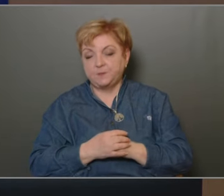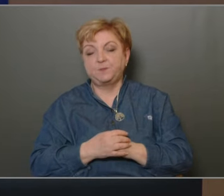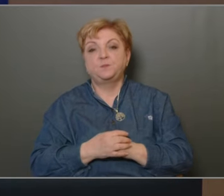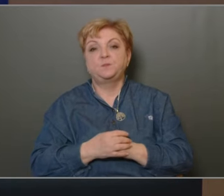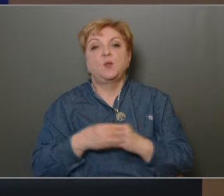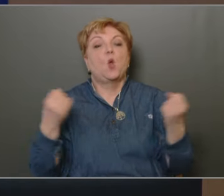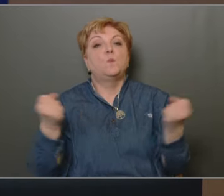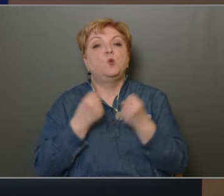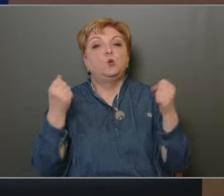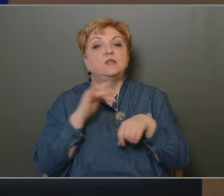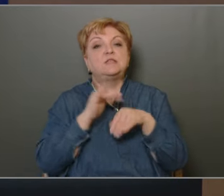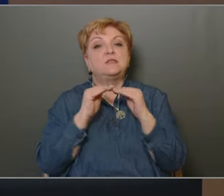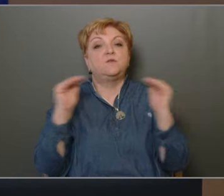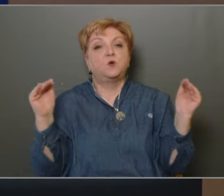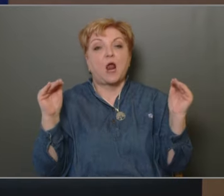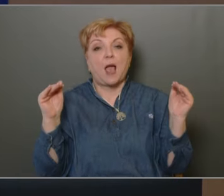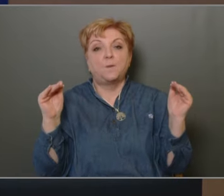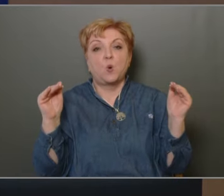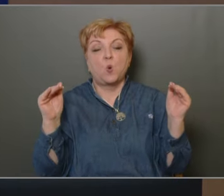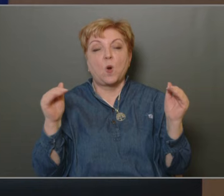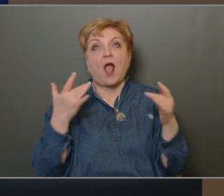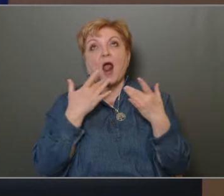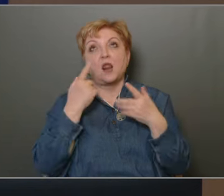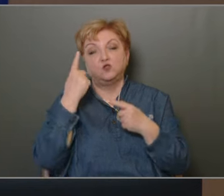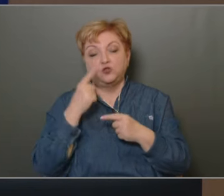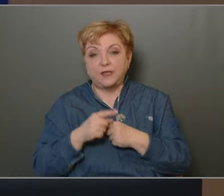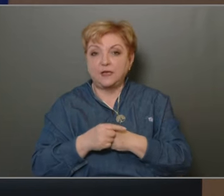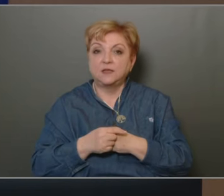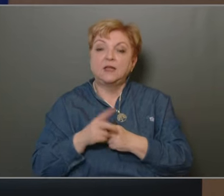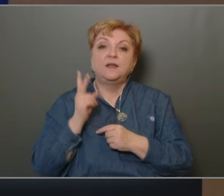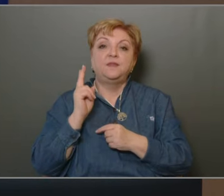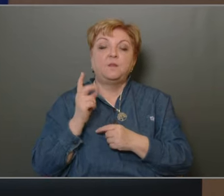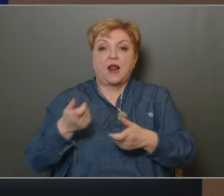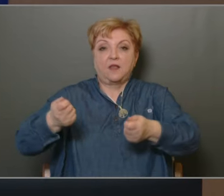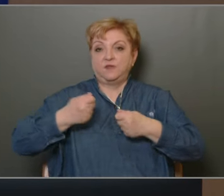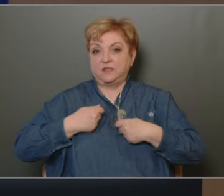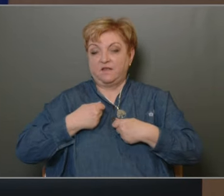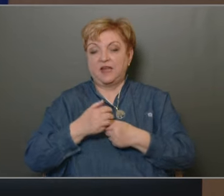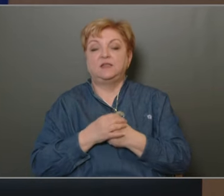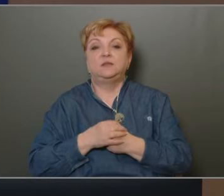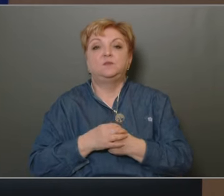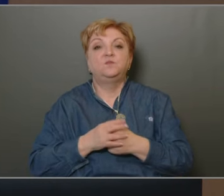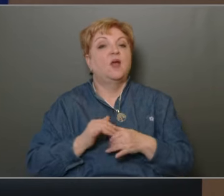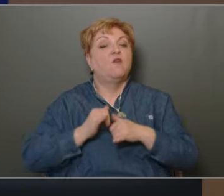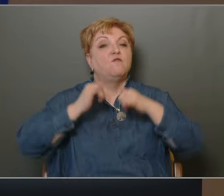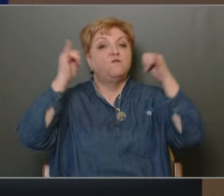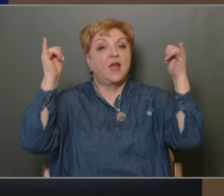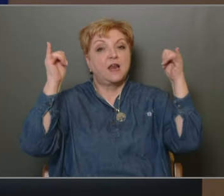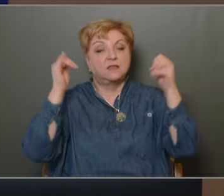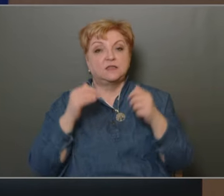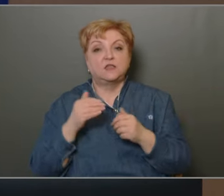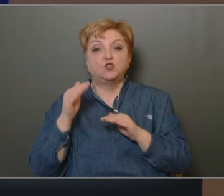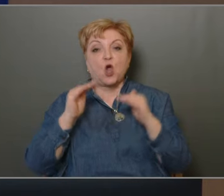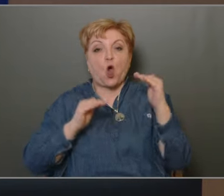Működés színvonalából, hála Istennek nem kellett visszavennünk. A fejlesztési